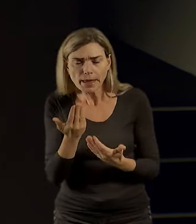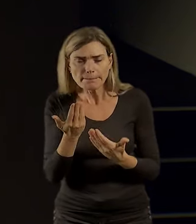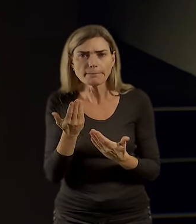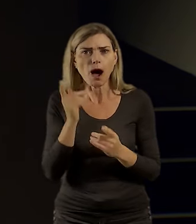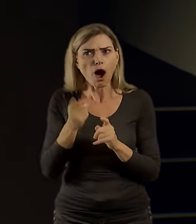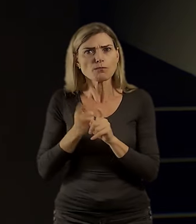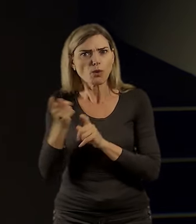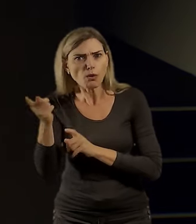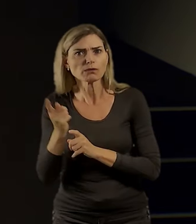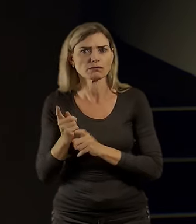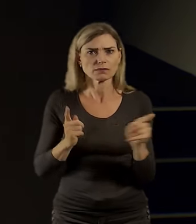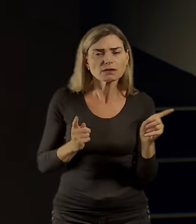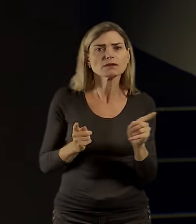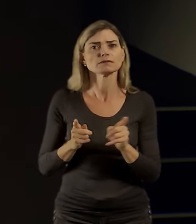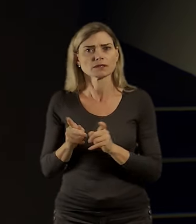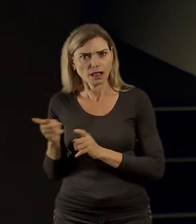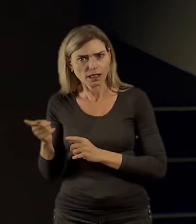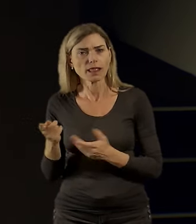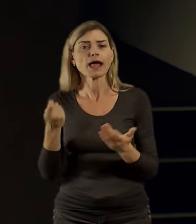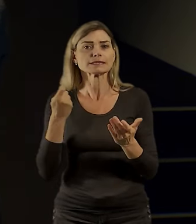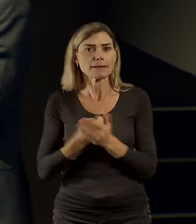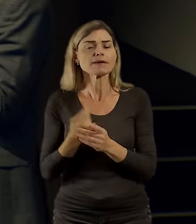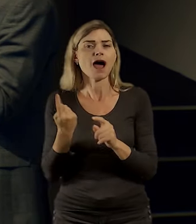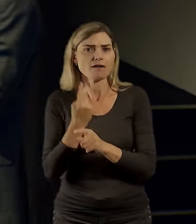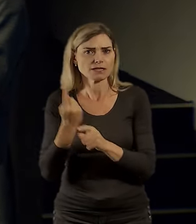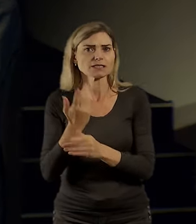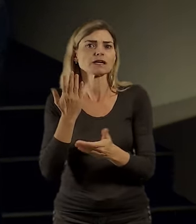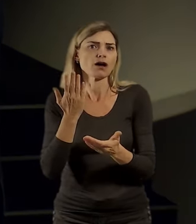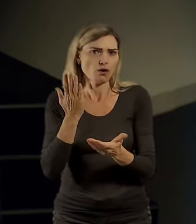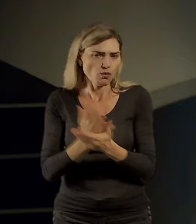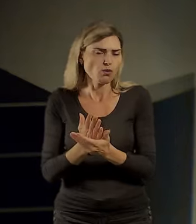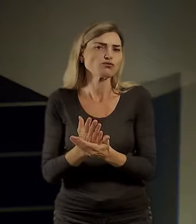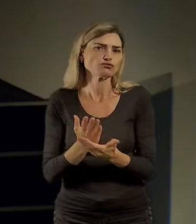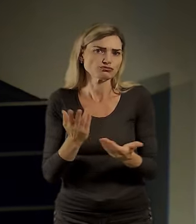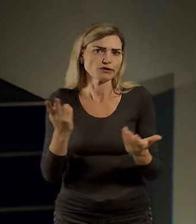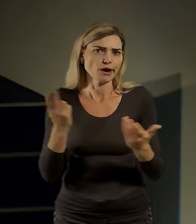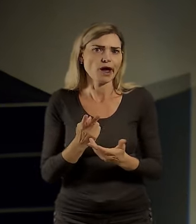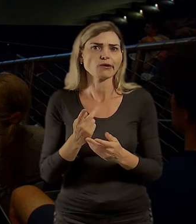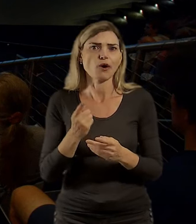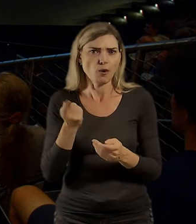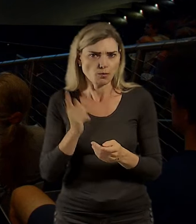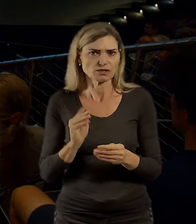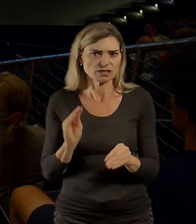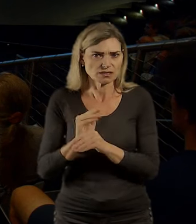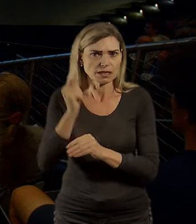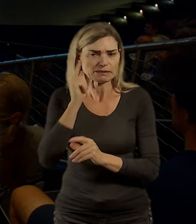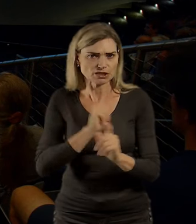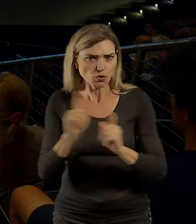skutečnosti se uspokuje někde v okolí, což ovšem generuje nějakou poptávku po nějaké přepravě a